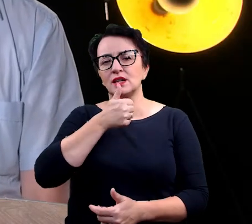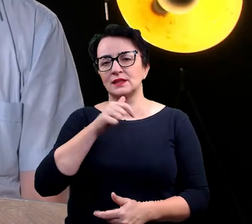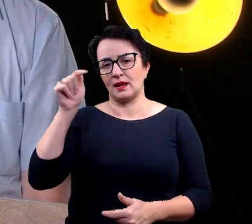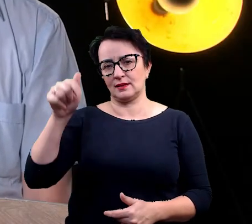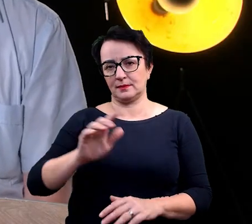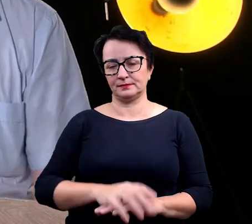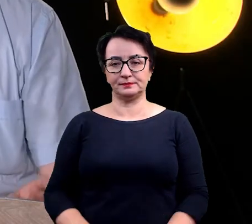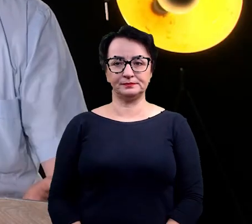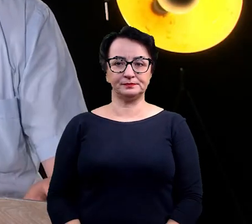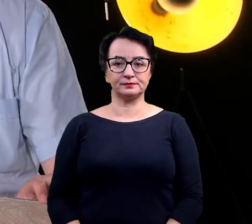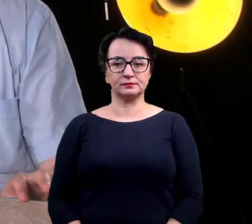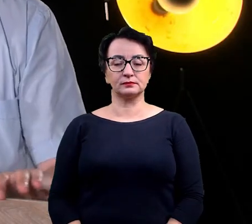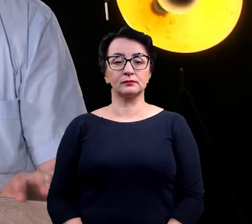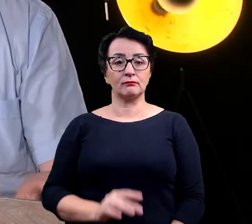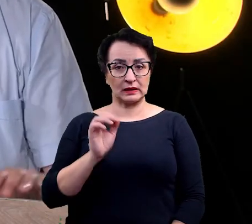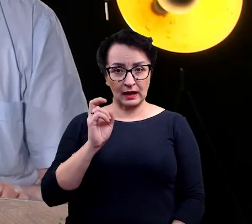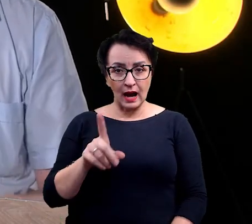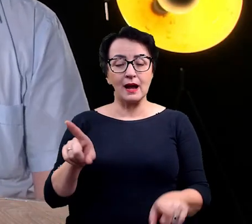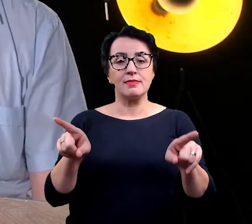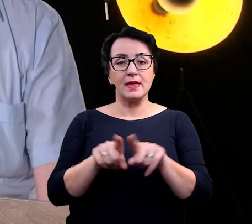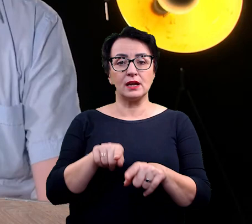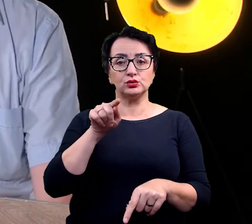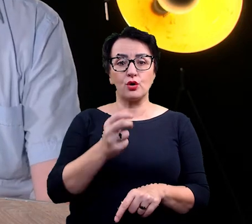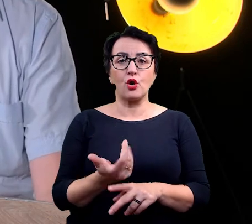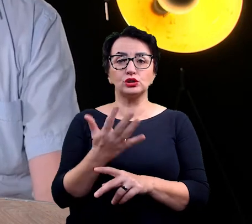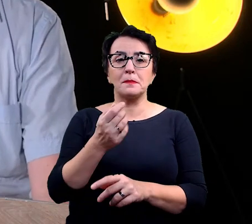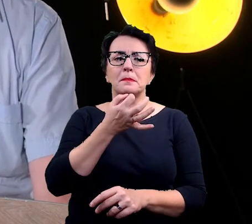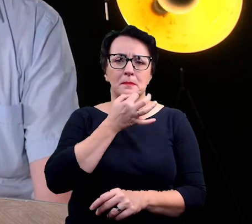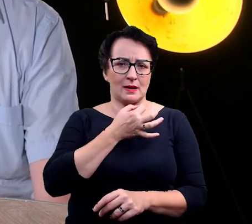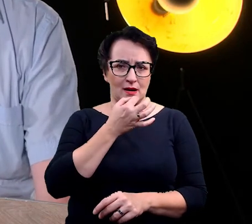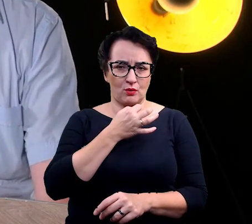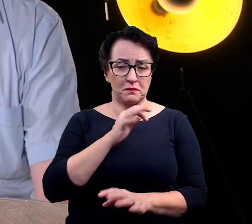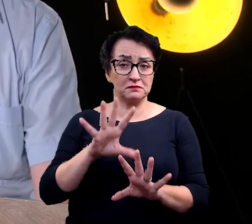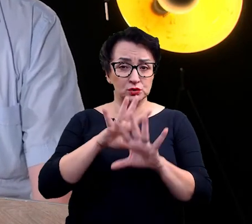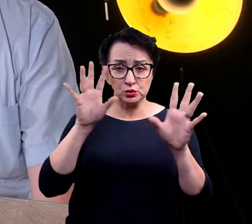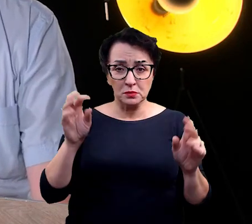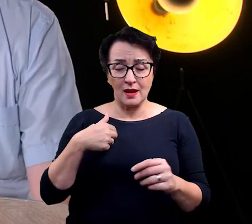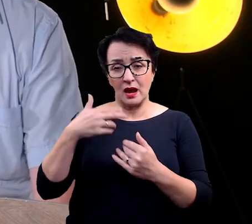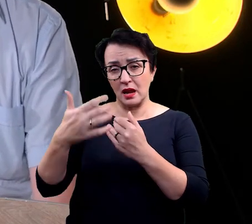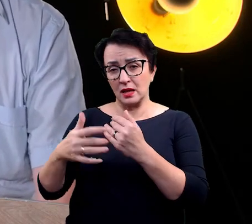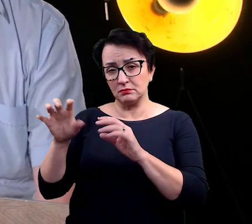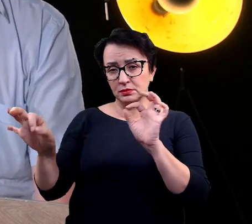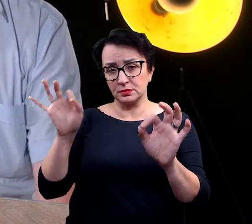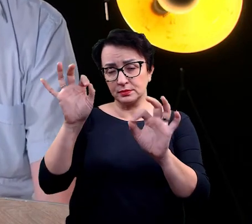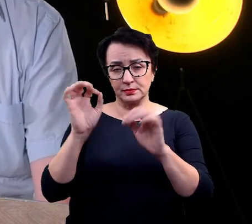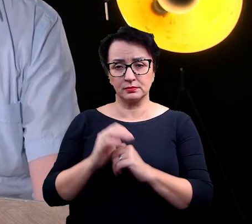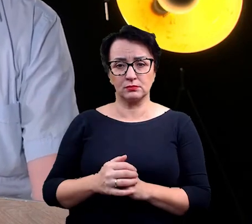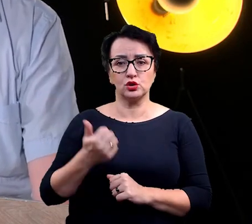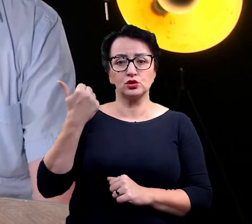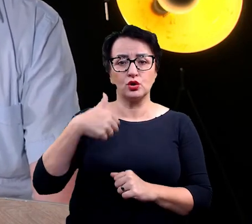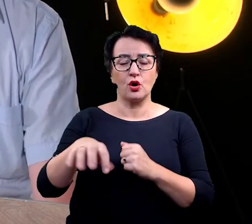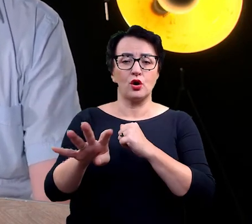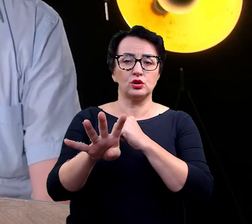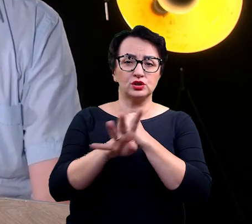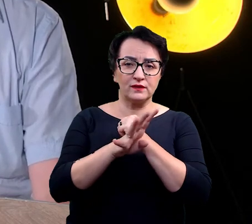Tak i tych roślin jest bardzo mało. W sumie na Islandii doliczyłem się z 190 do 200 osobników.